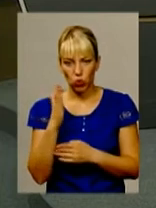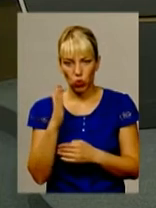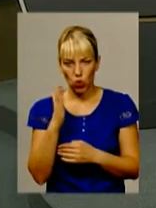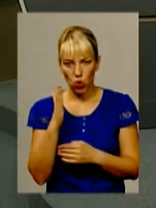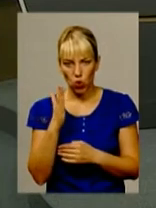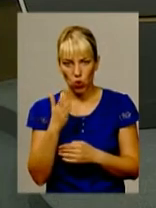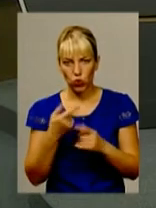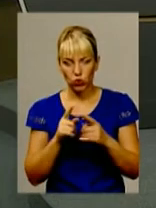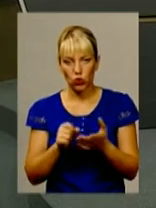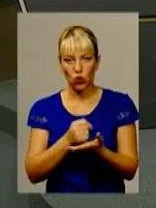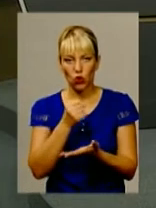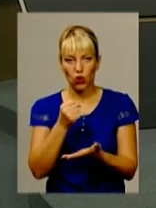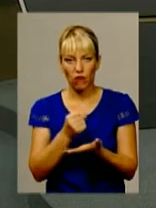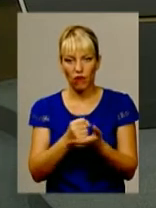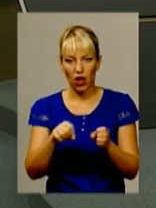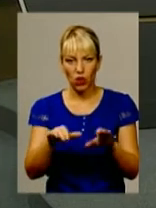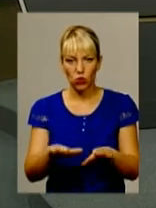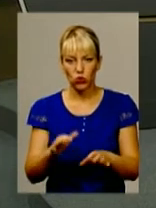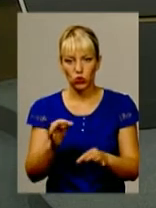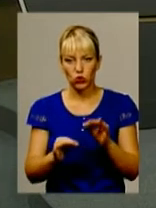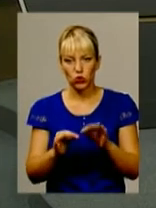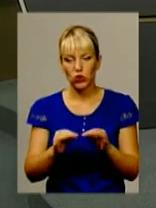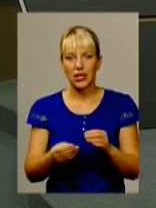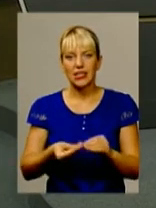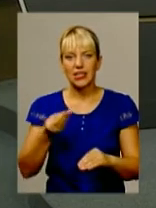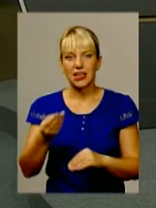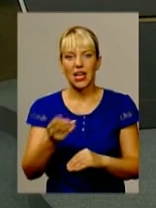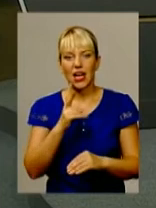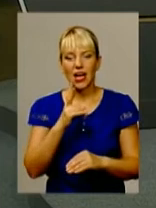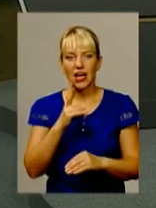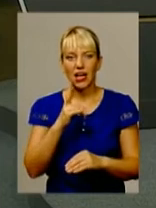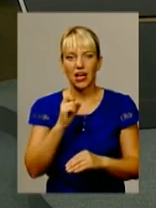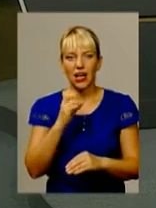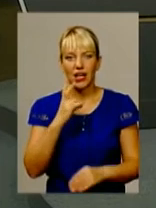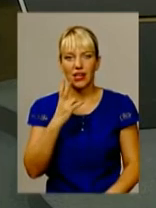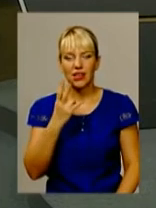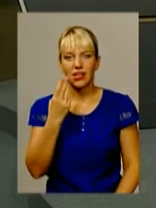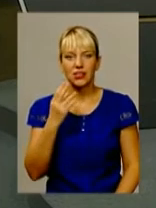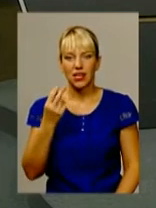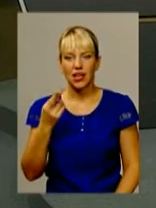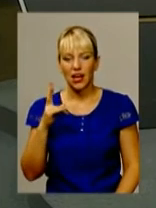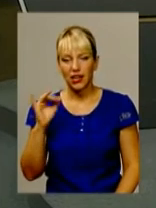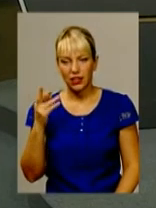Занесли її в канцелярію міськрайонкому. І в середу би виїхали за новими тарифами. Розумієте,